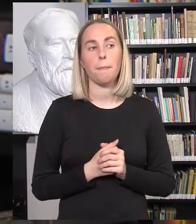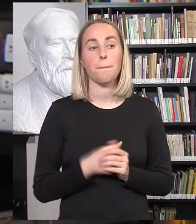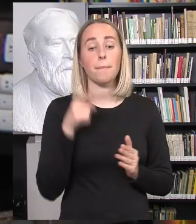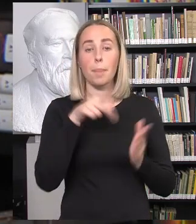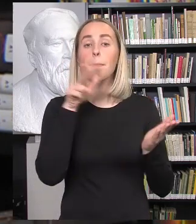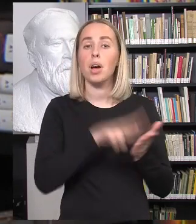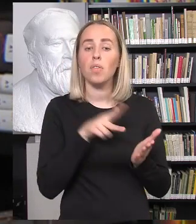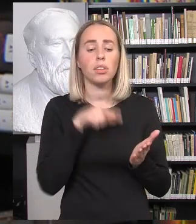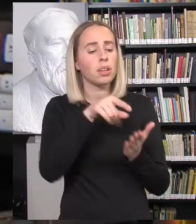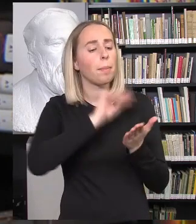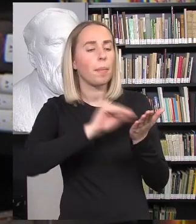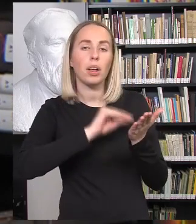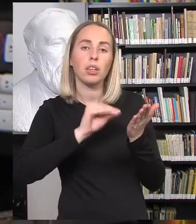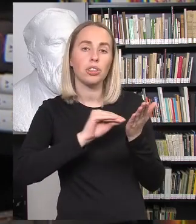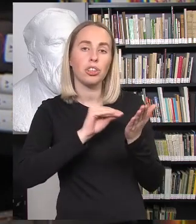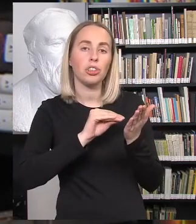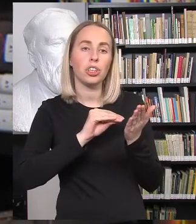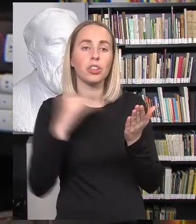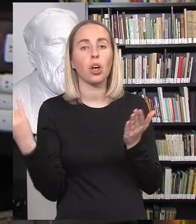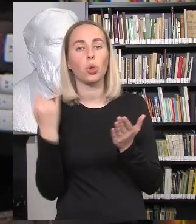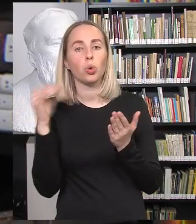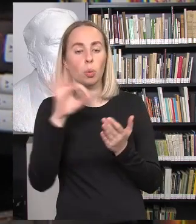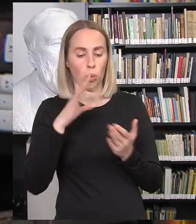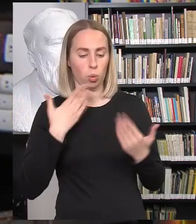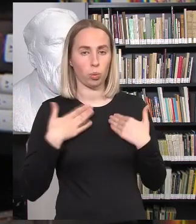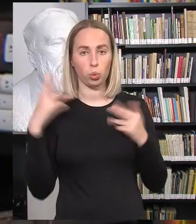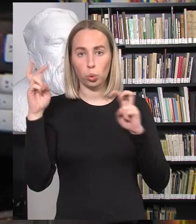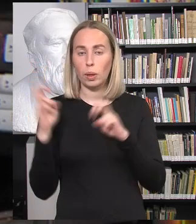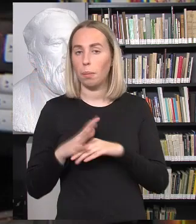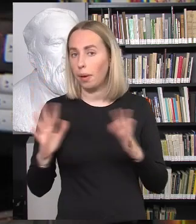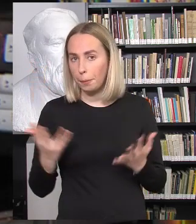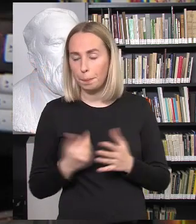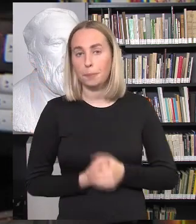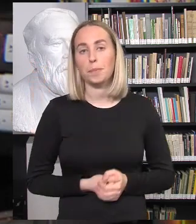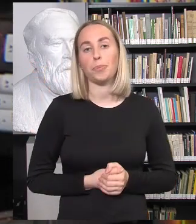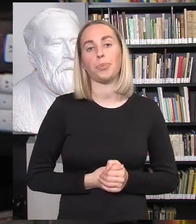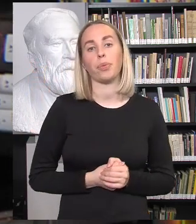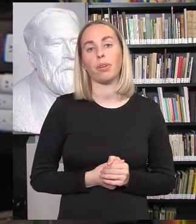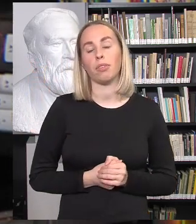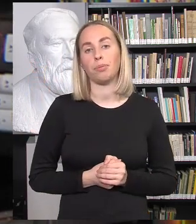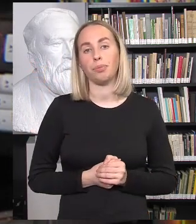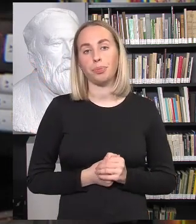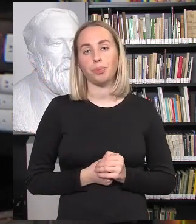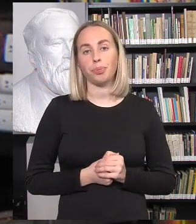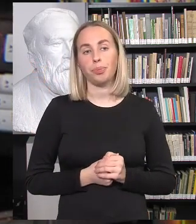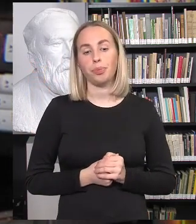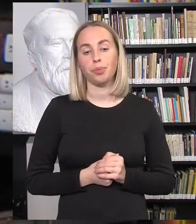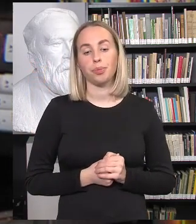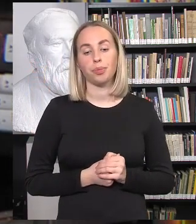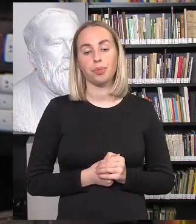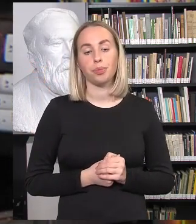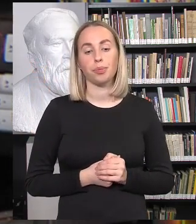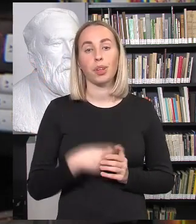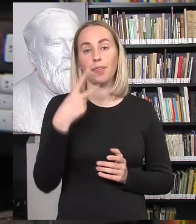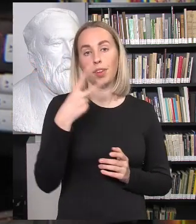yra įdomaus parašyta mūsų temos klausimais? Tai, tarkim, yra parašyta